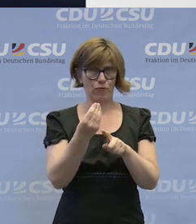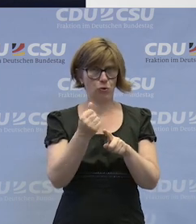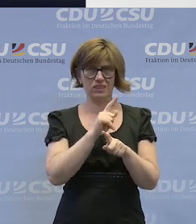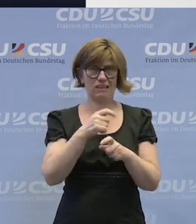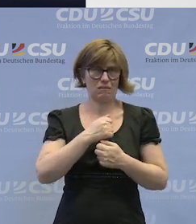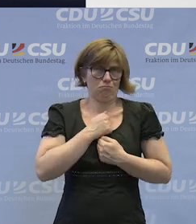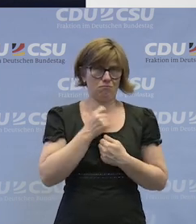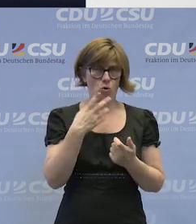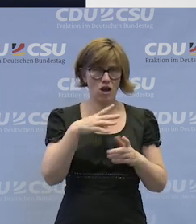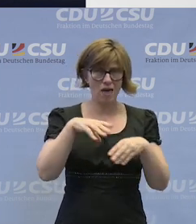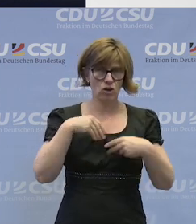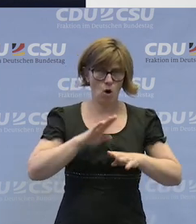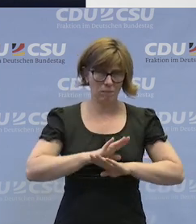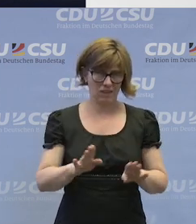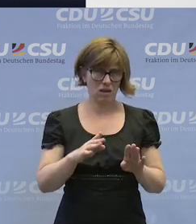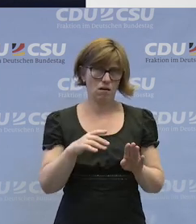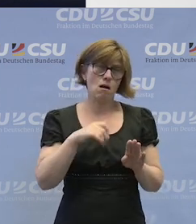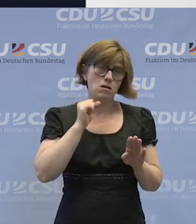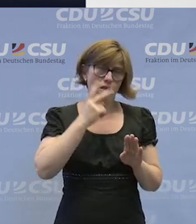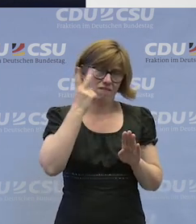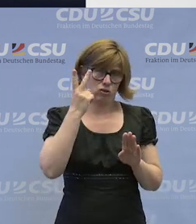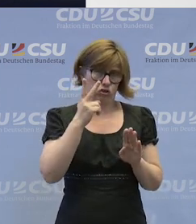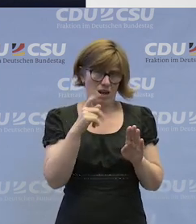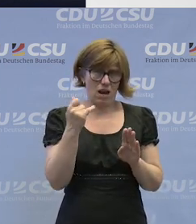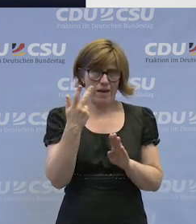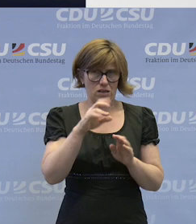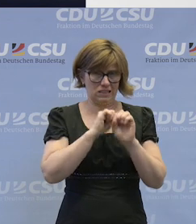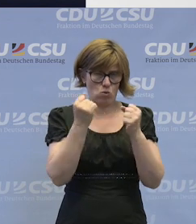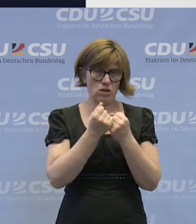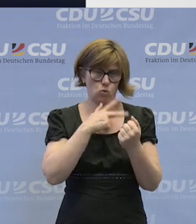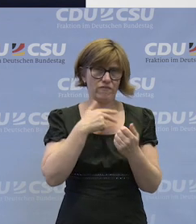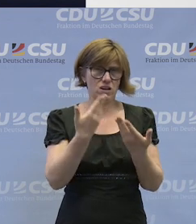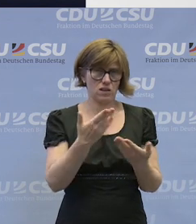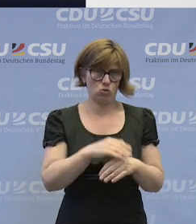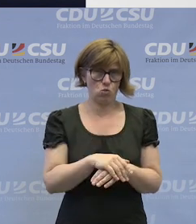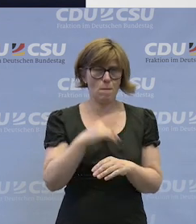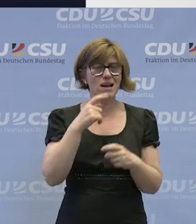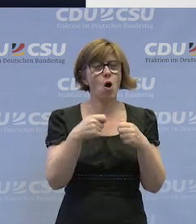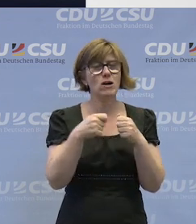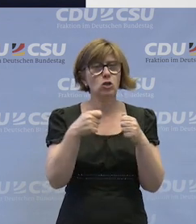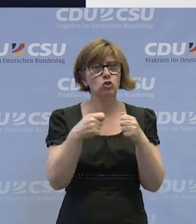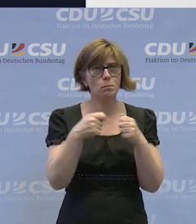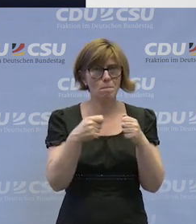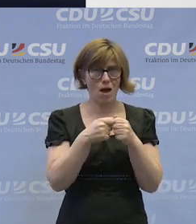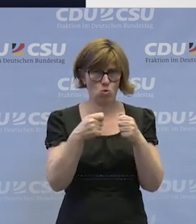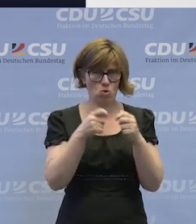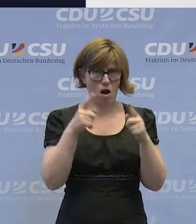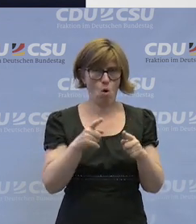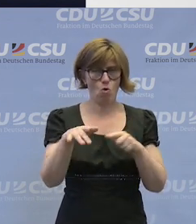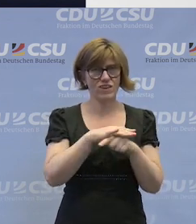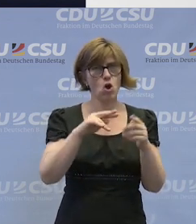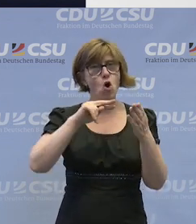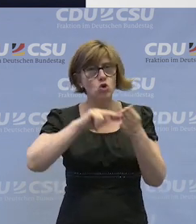so geliebt und angenommen fühlt, das mag ich in Einzelfällen nachvollziehen, aber ich denke, diese Spannungen führen auch dazu, in einem